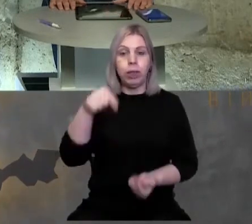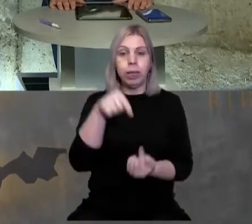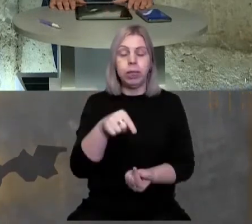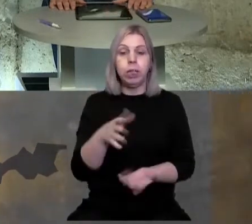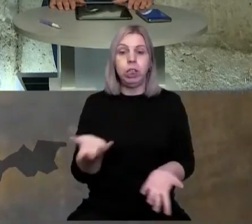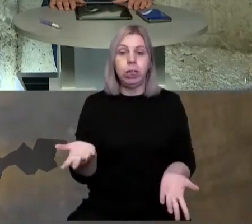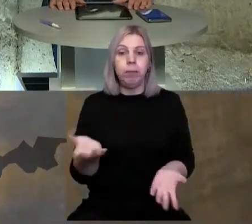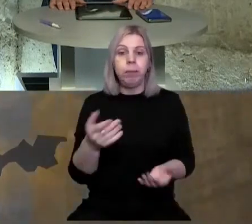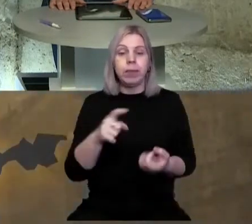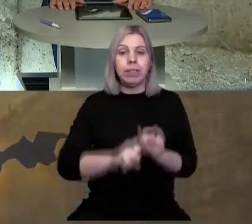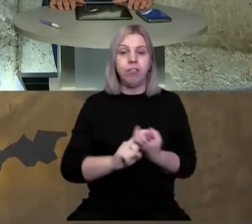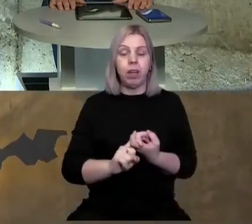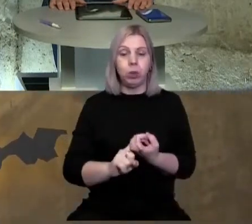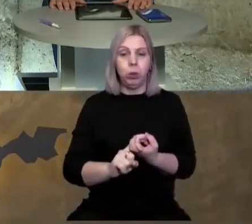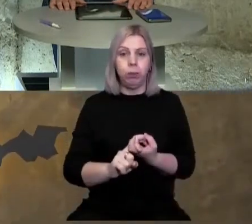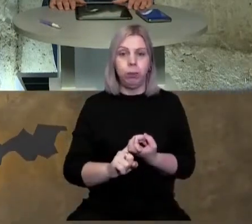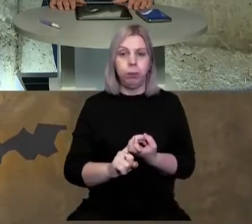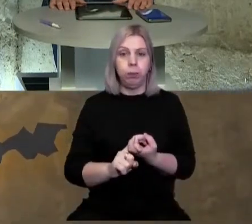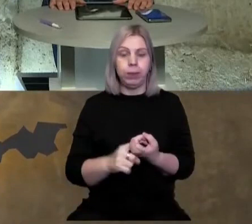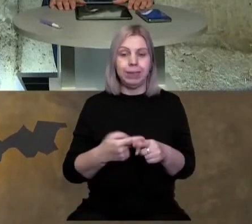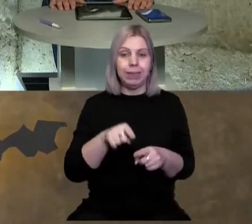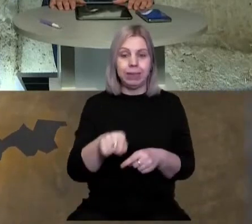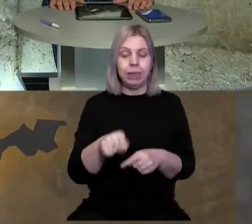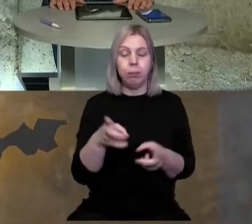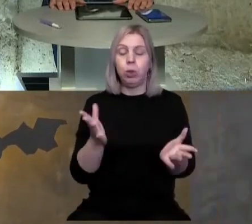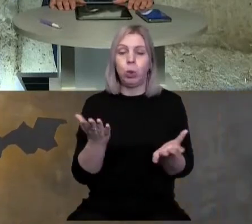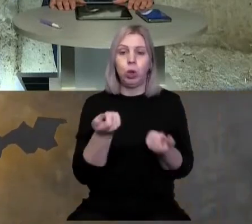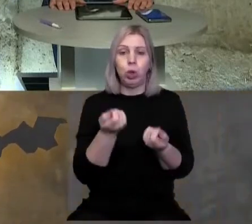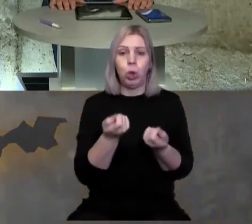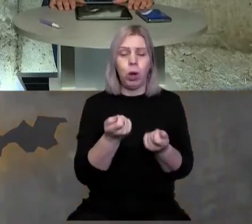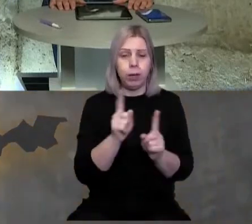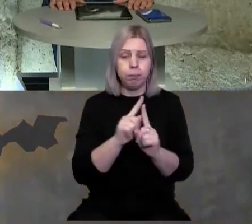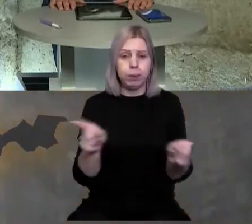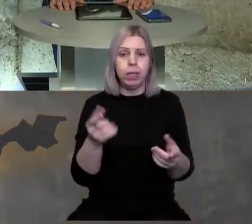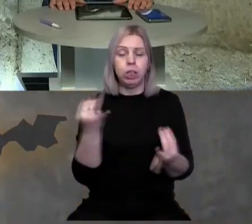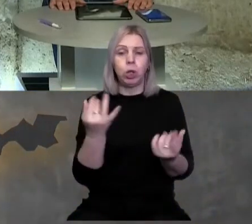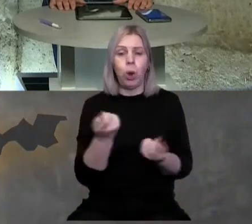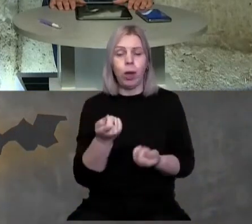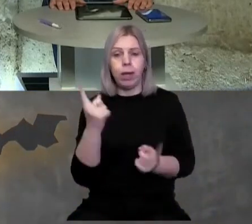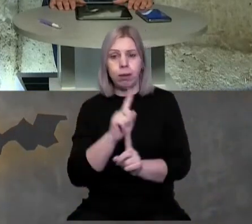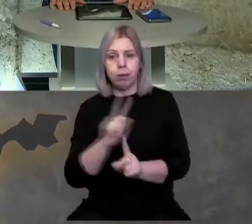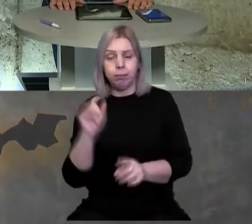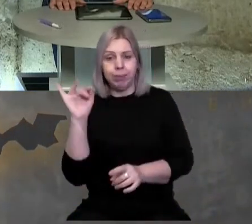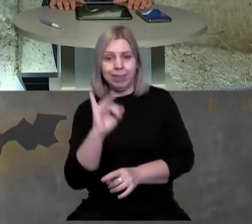зв'язуємо з цим трохи міфічним, трохи історичним